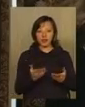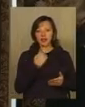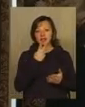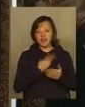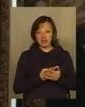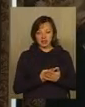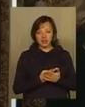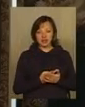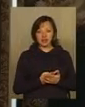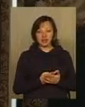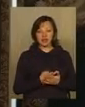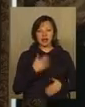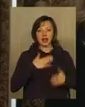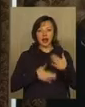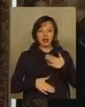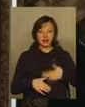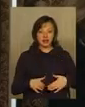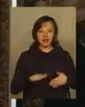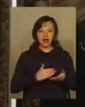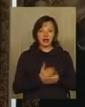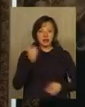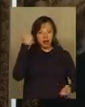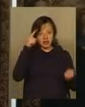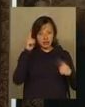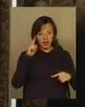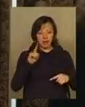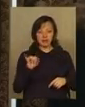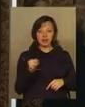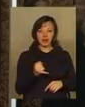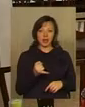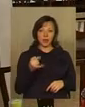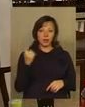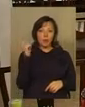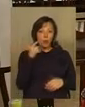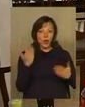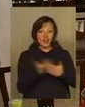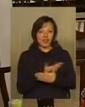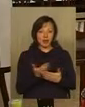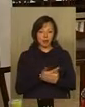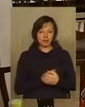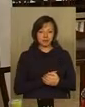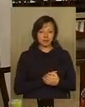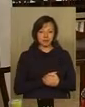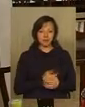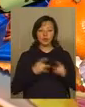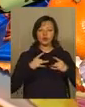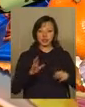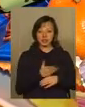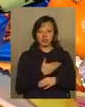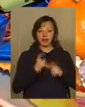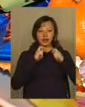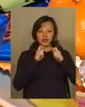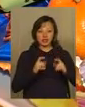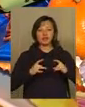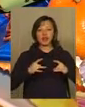дивилися і раділи якісним казкам і якісним мультільмам. Після урочистої частини і нагородження на